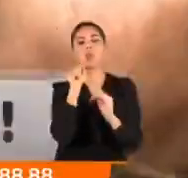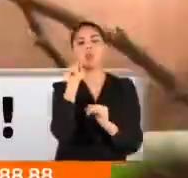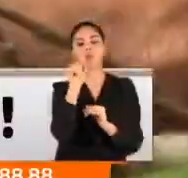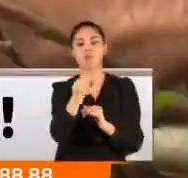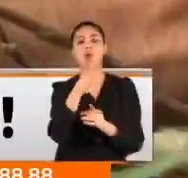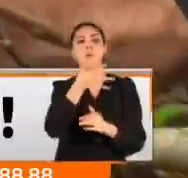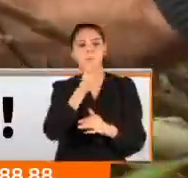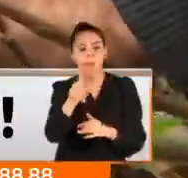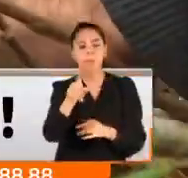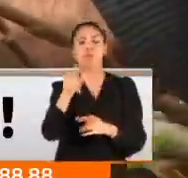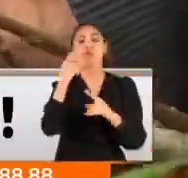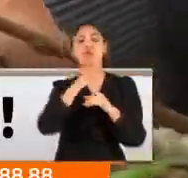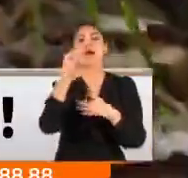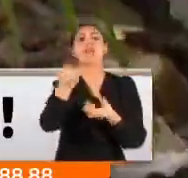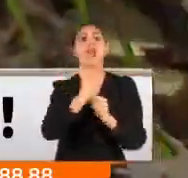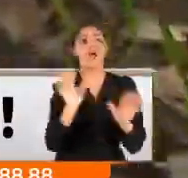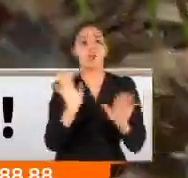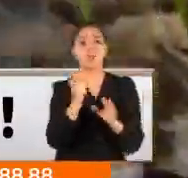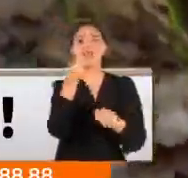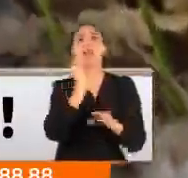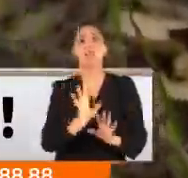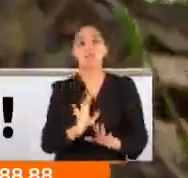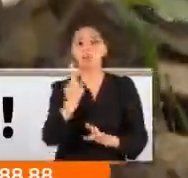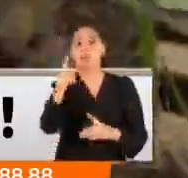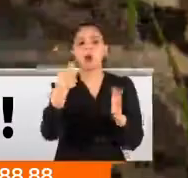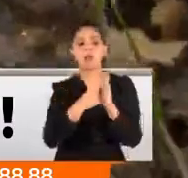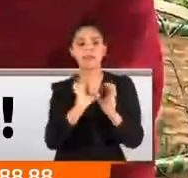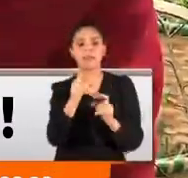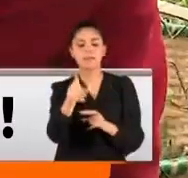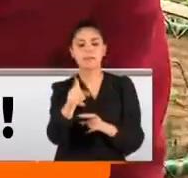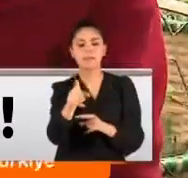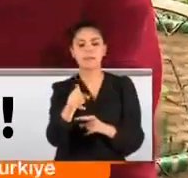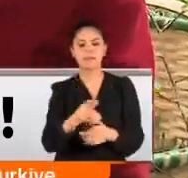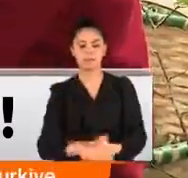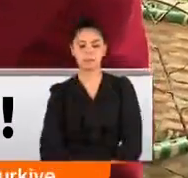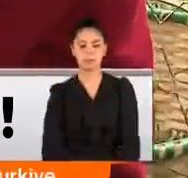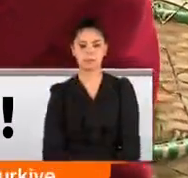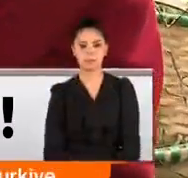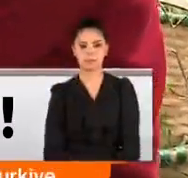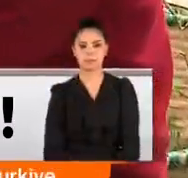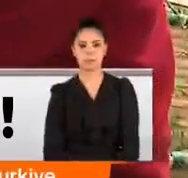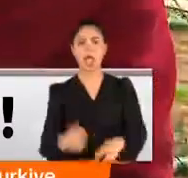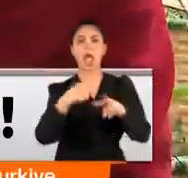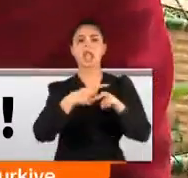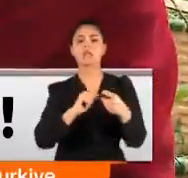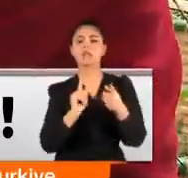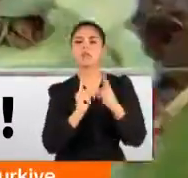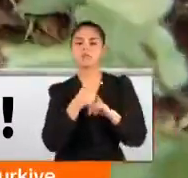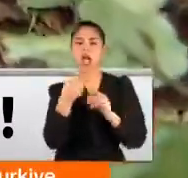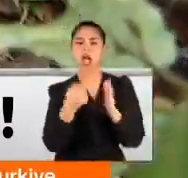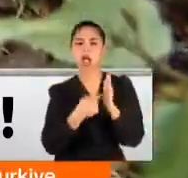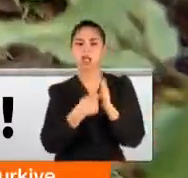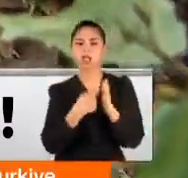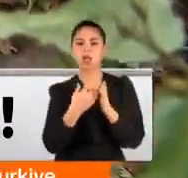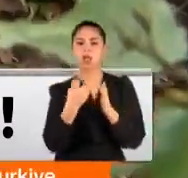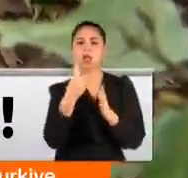mantarı asla toplayıp tüketmeyin. Bu mantarın ismi nedir? Entoloma lividum diye bir mantar türü ama